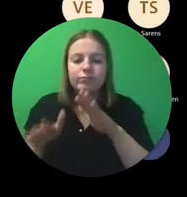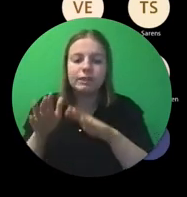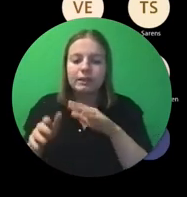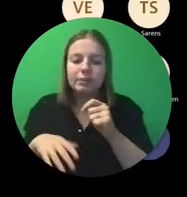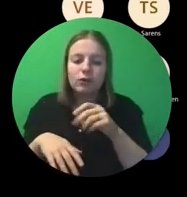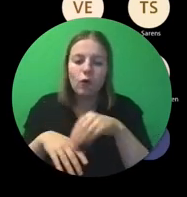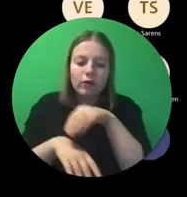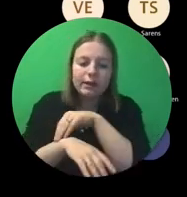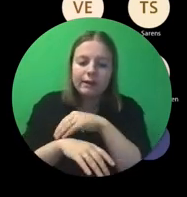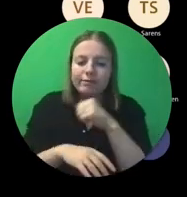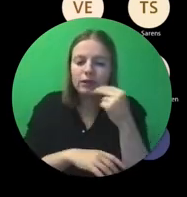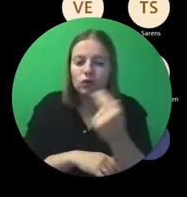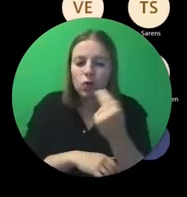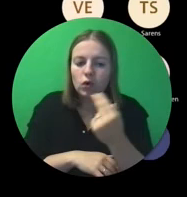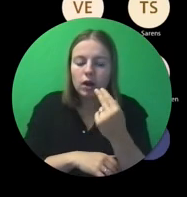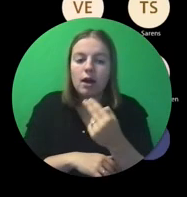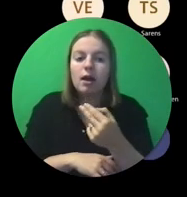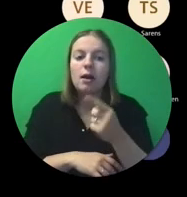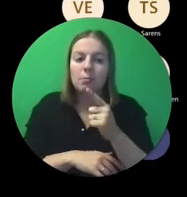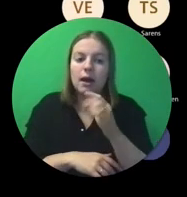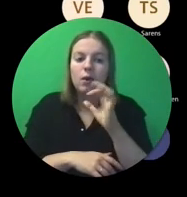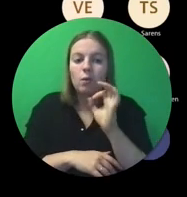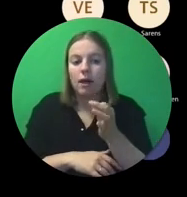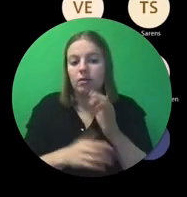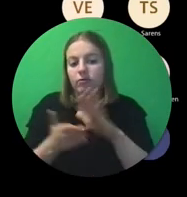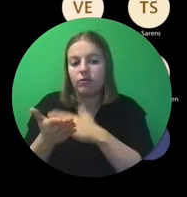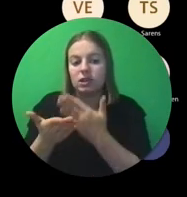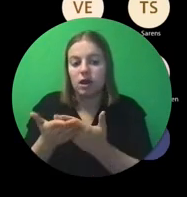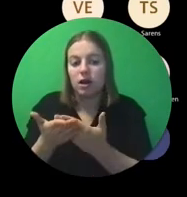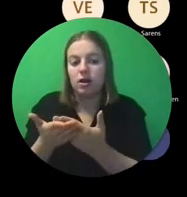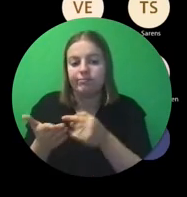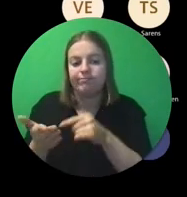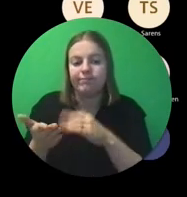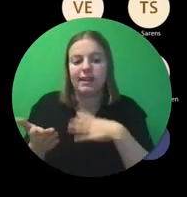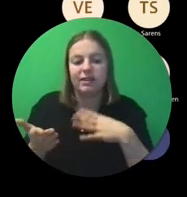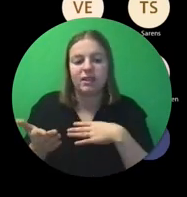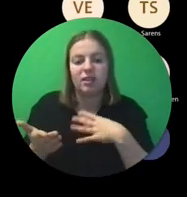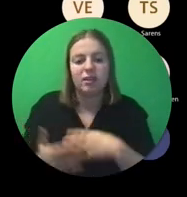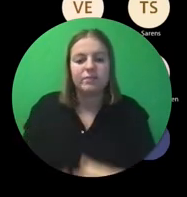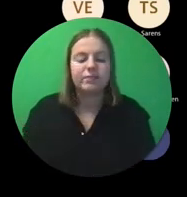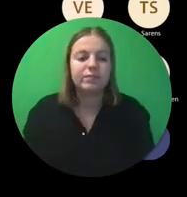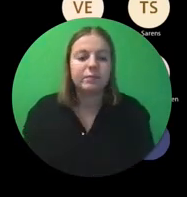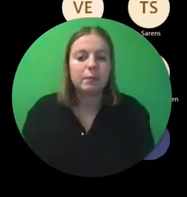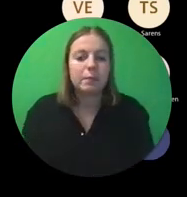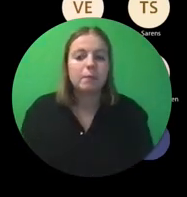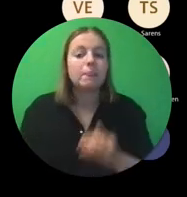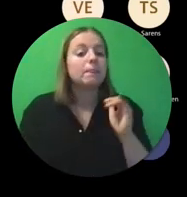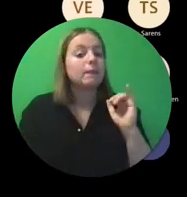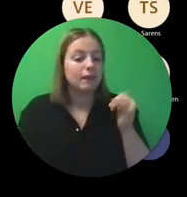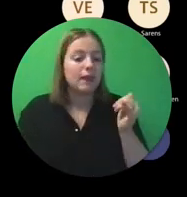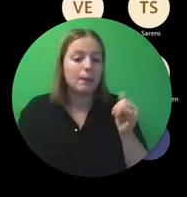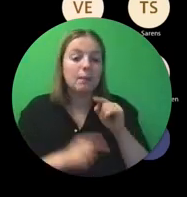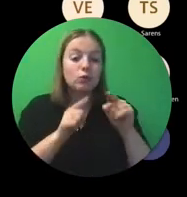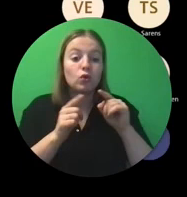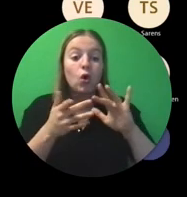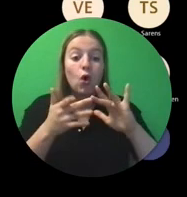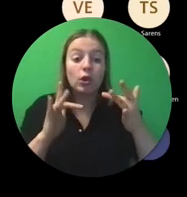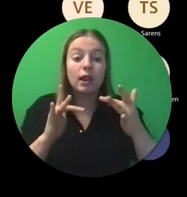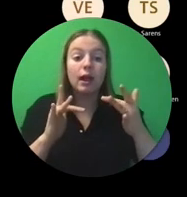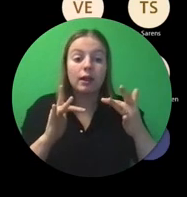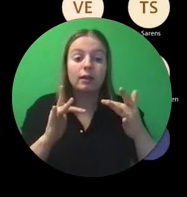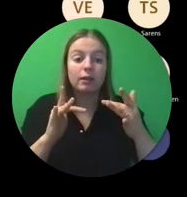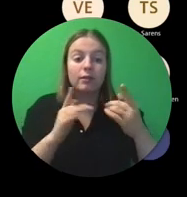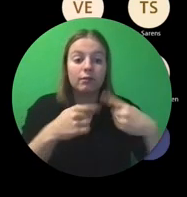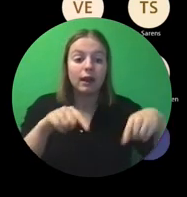misschien een beetje overbodig, maar bijvoorbeeld zo'n verslag kan wel waardevol zijn. Ja, en dan heb je het over online meetings. Bij een